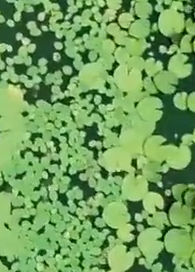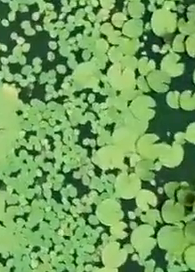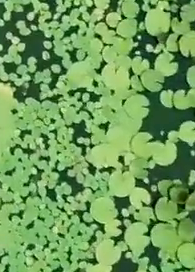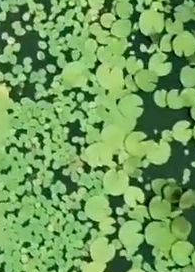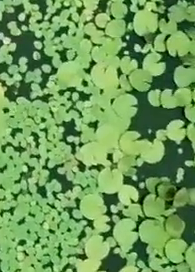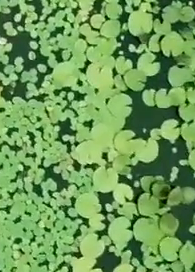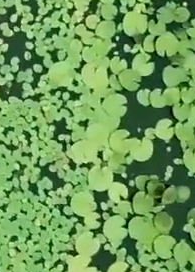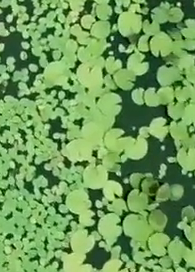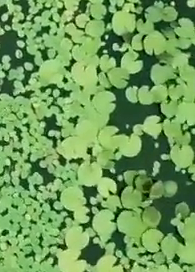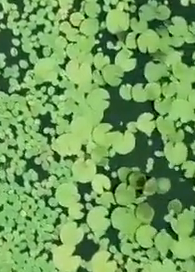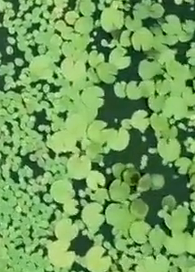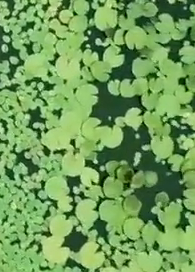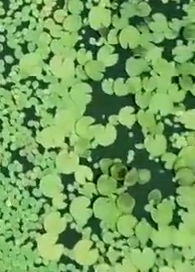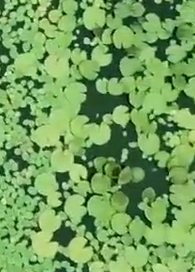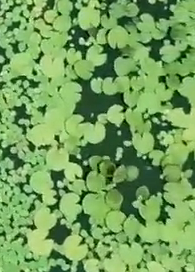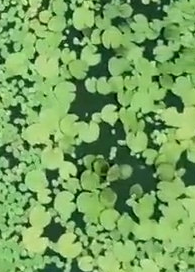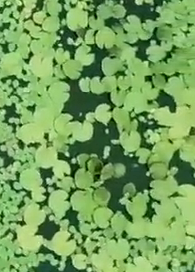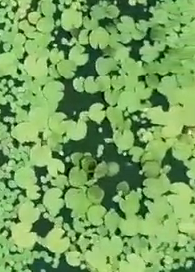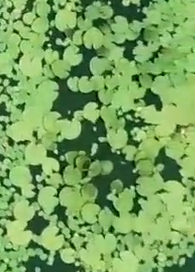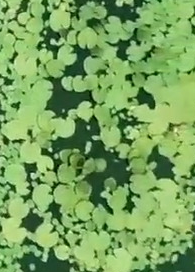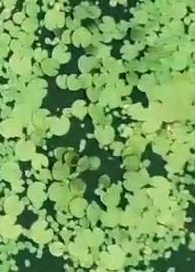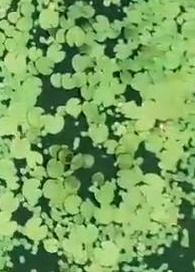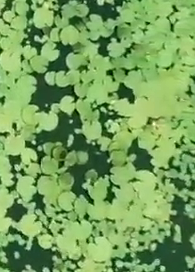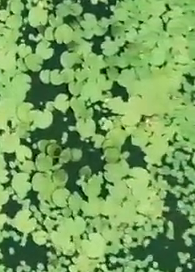시청해주신 여러분 고맙습니다.